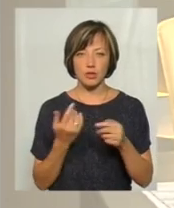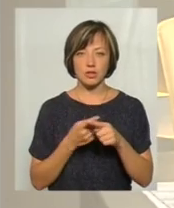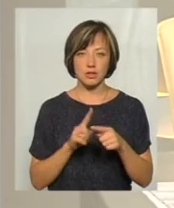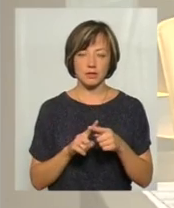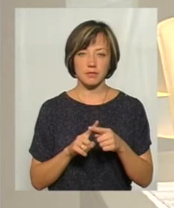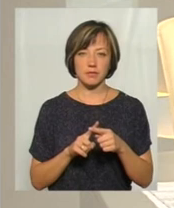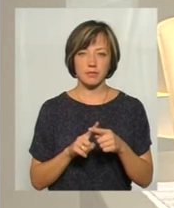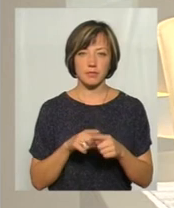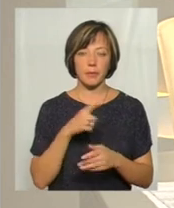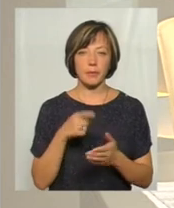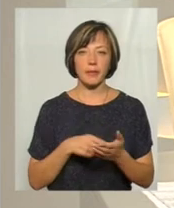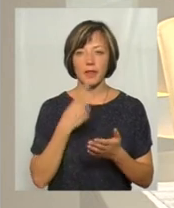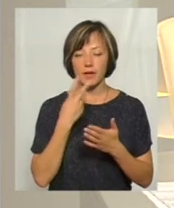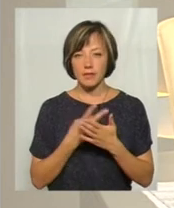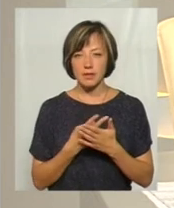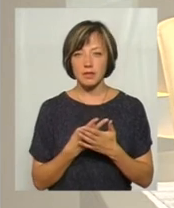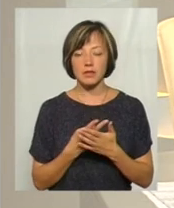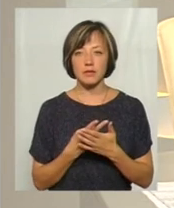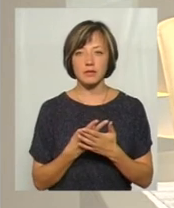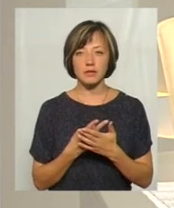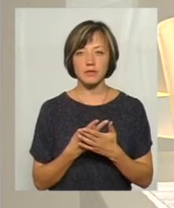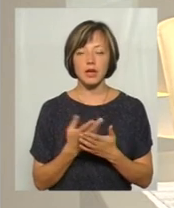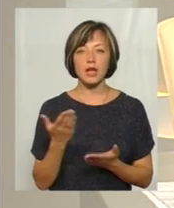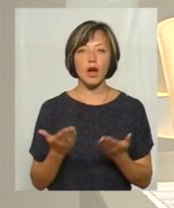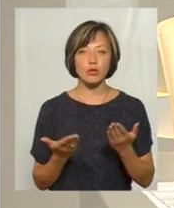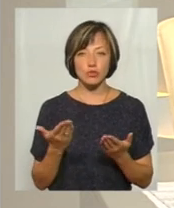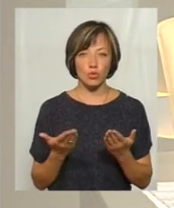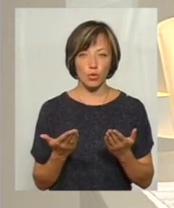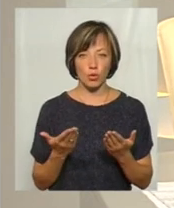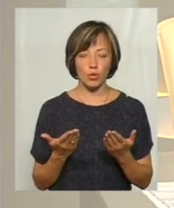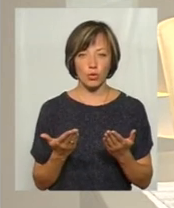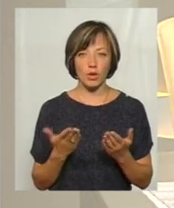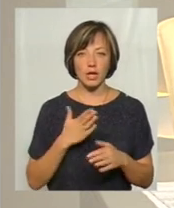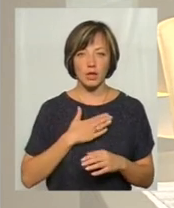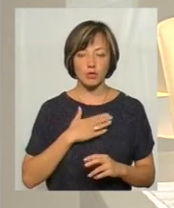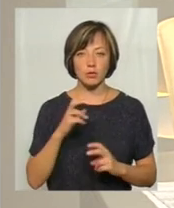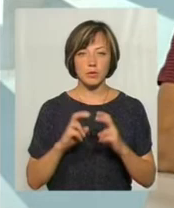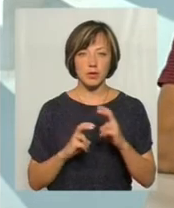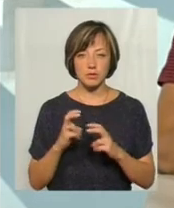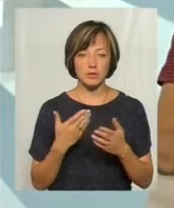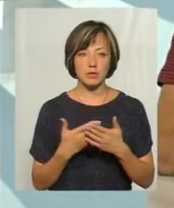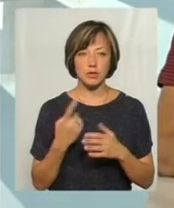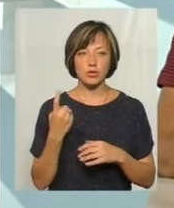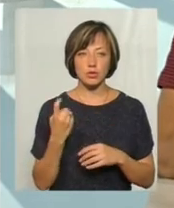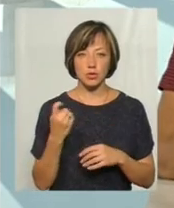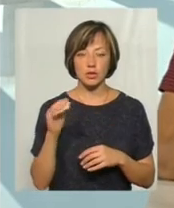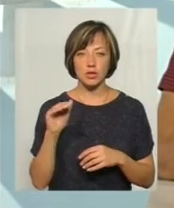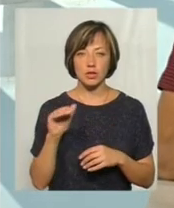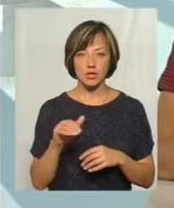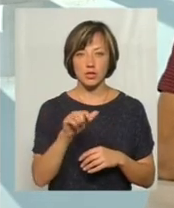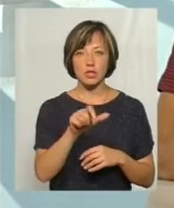витрати? Дивіться, якщо на нашому підприємстві порядка 100 тисяч